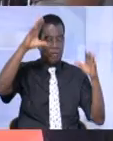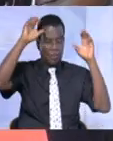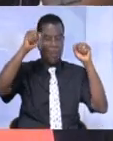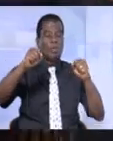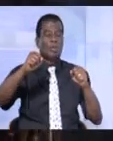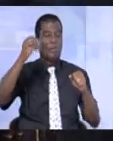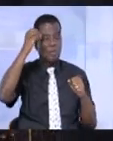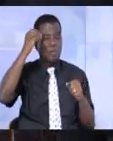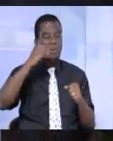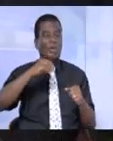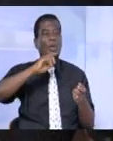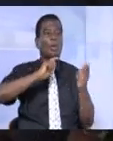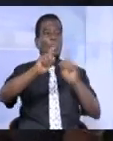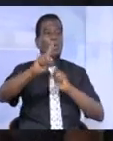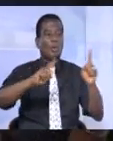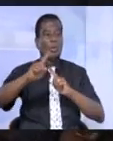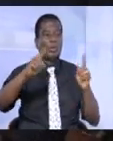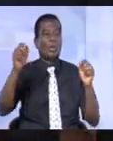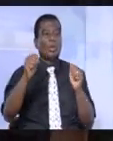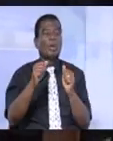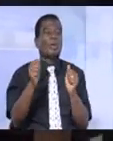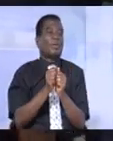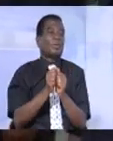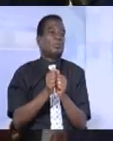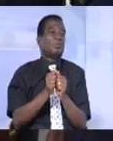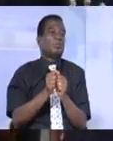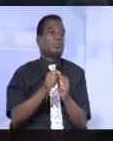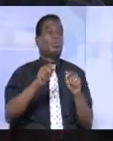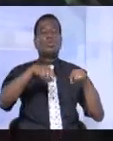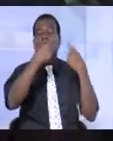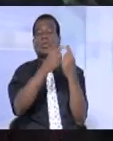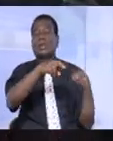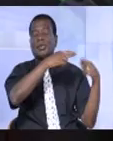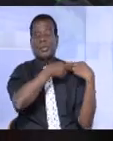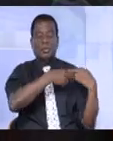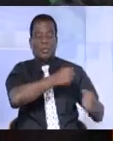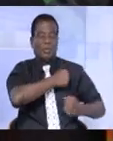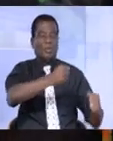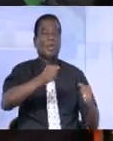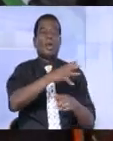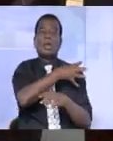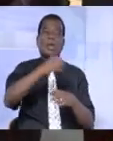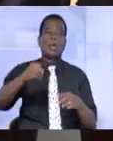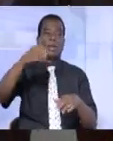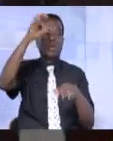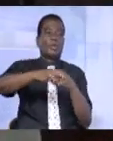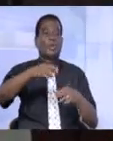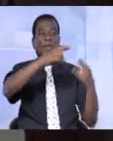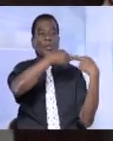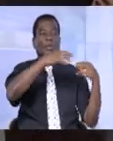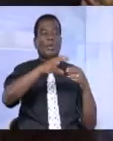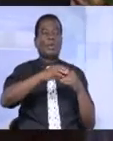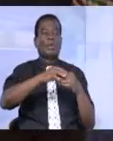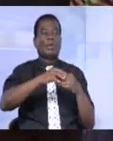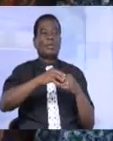Alassane Ouattara a échangé quelques poignées de main avec le grand commandement, les membres du corps préfectoral, les élus et cadres, les